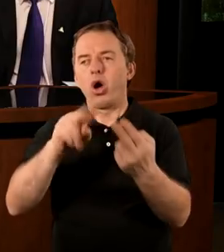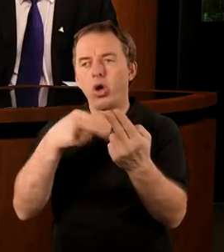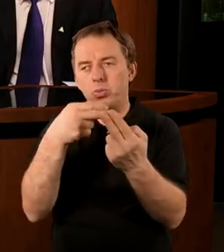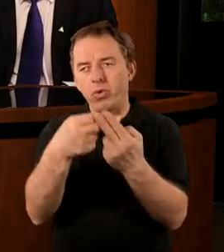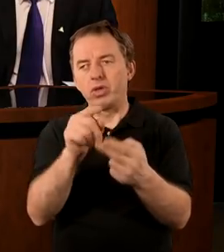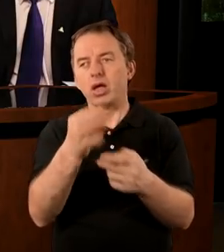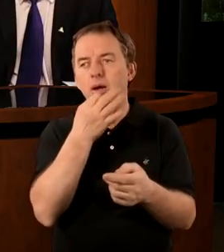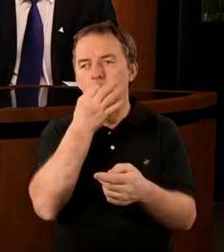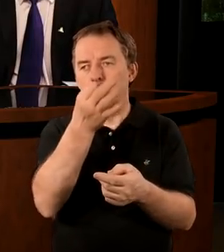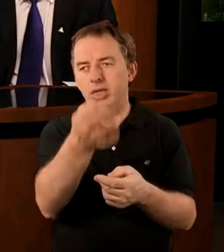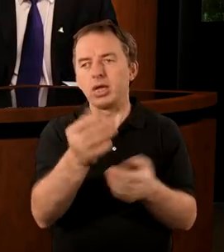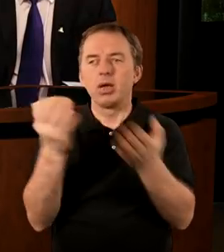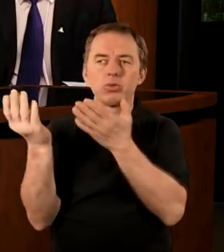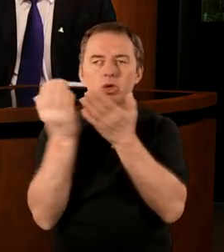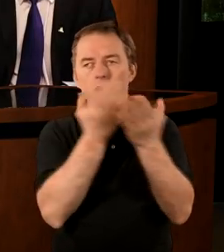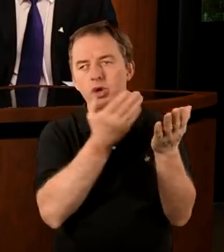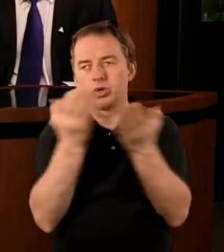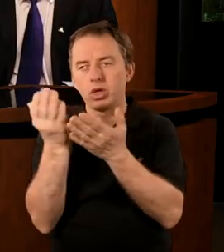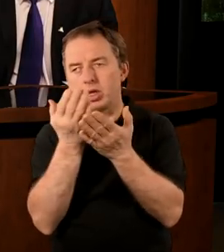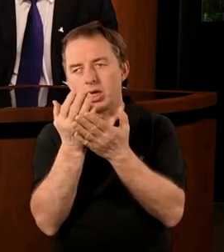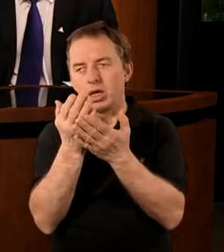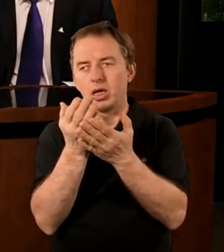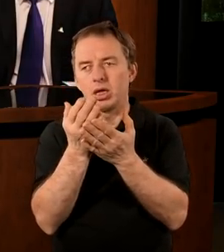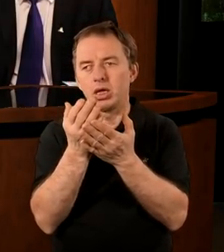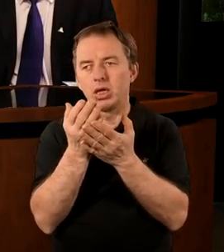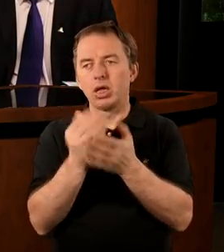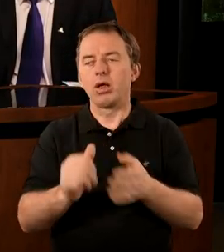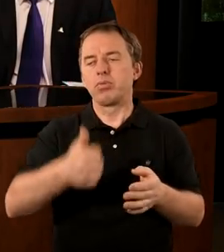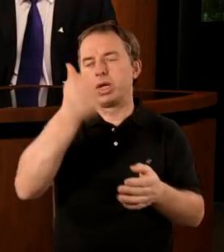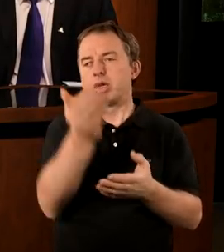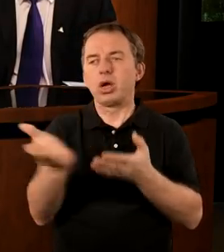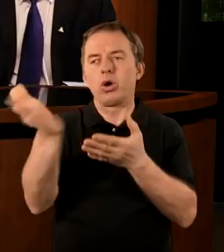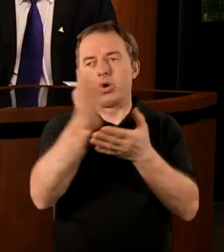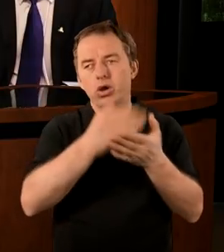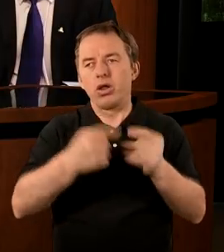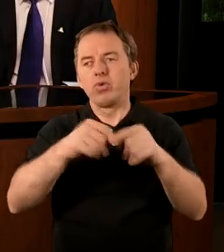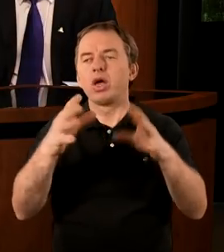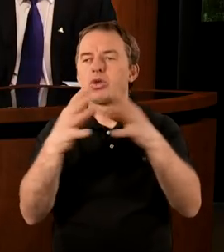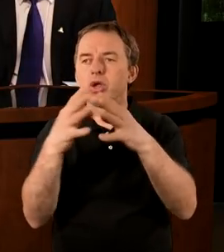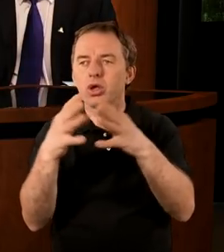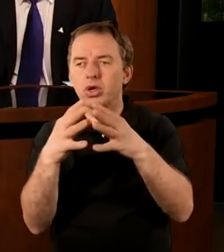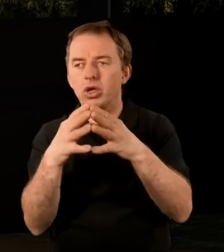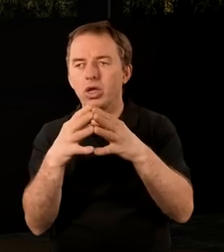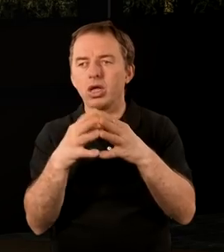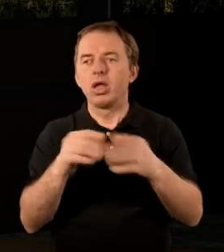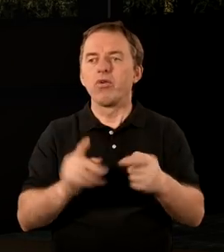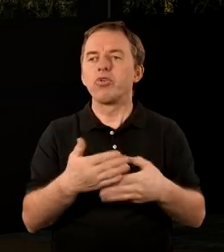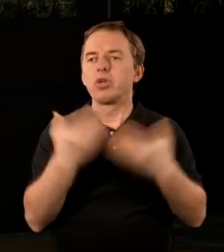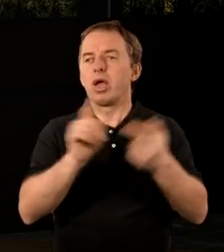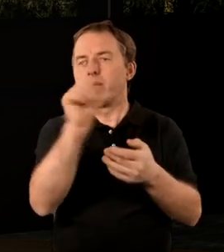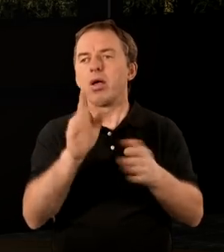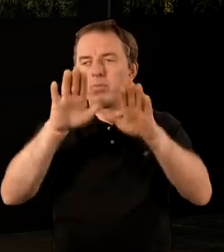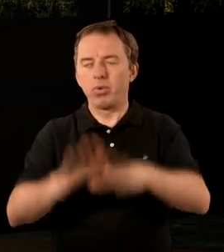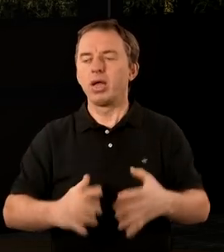odpowiedzi na to twoje pytanie przeczytam z tego pierwszego rozdziału, werset dziesiąty. W dzień